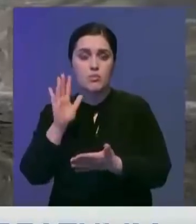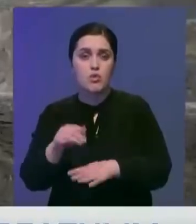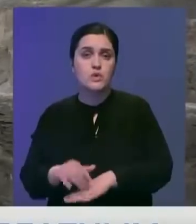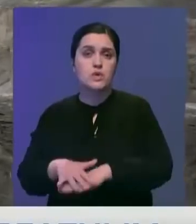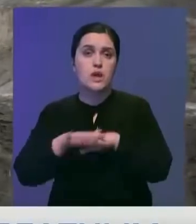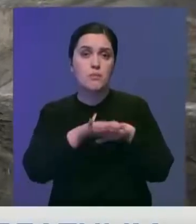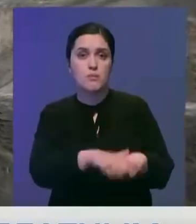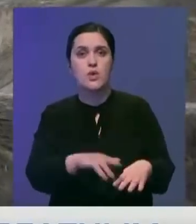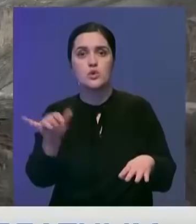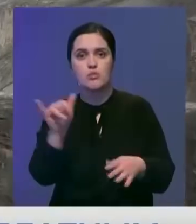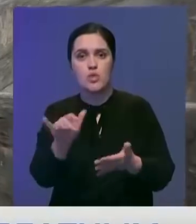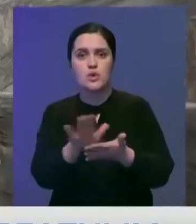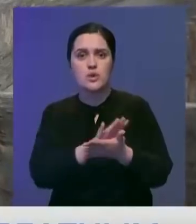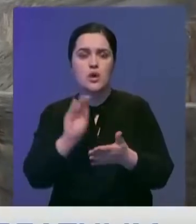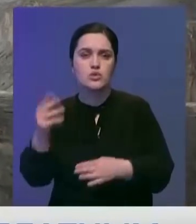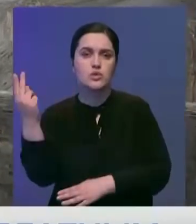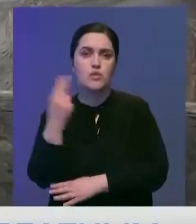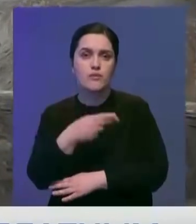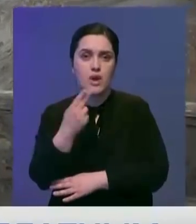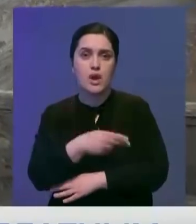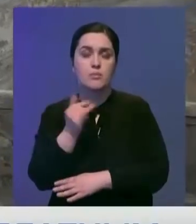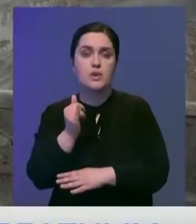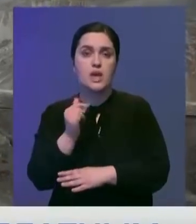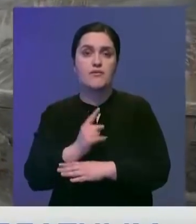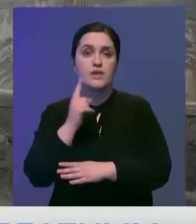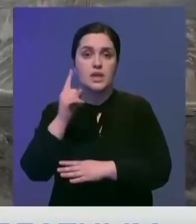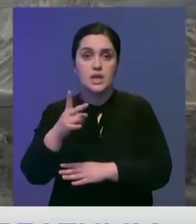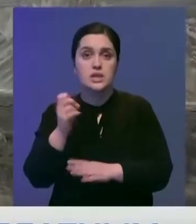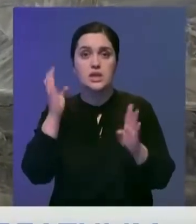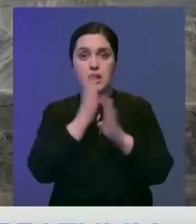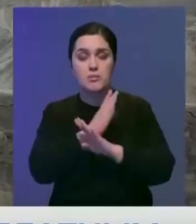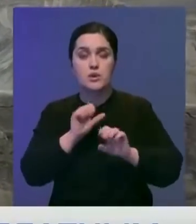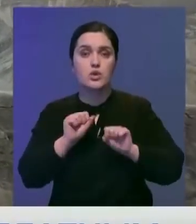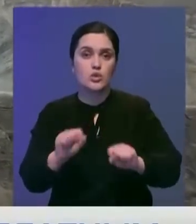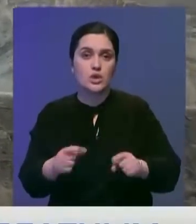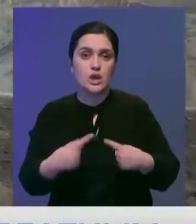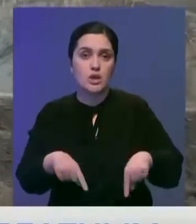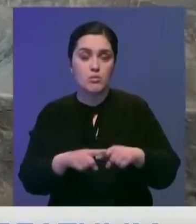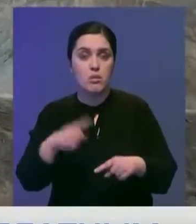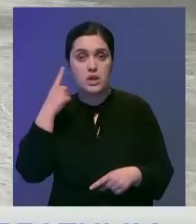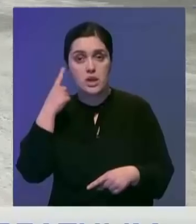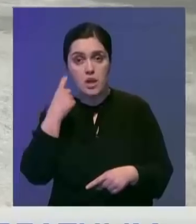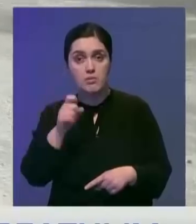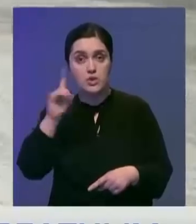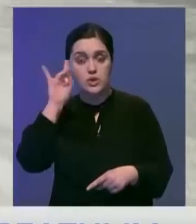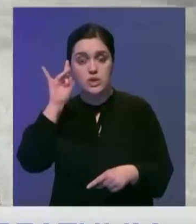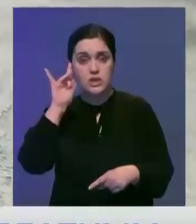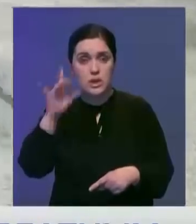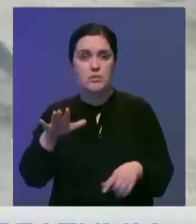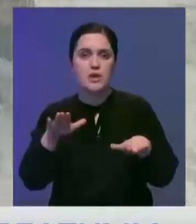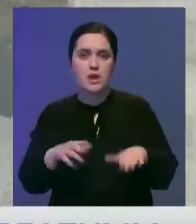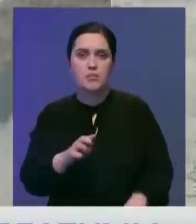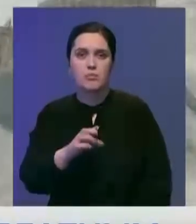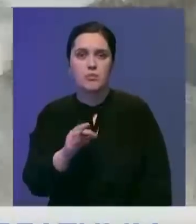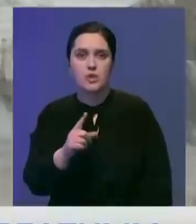средства пойдут на проведение субботников и установку шлагбаума при въезде на природоохранную зону. Напомним, что